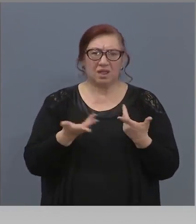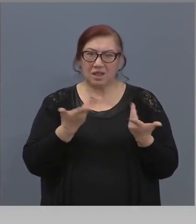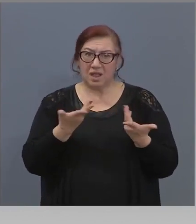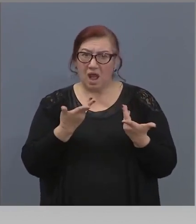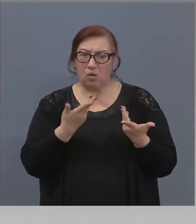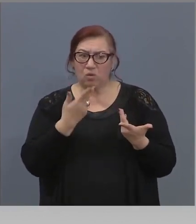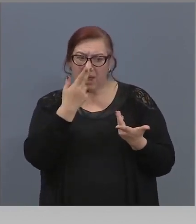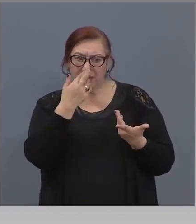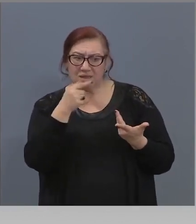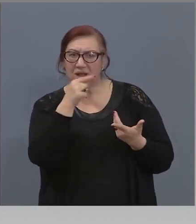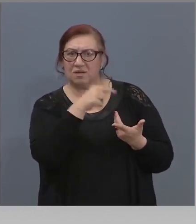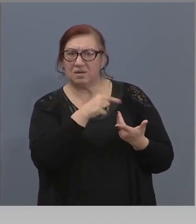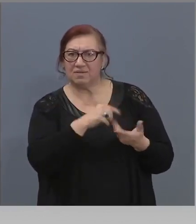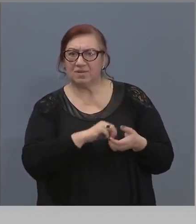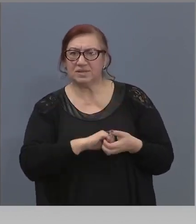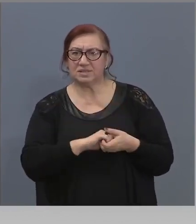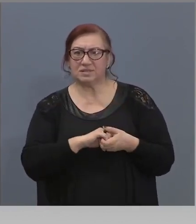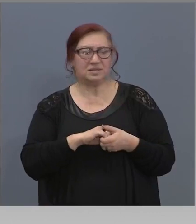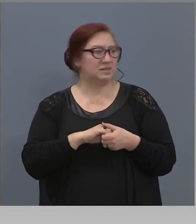Да.